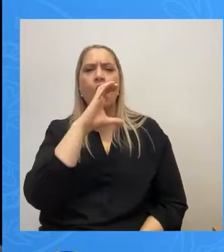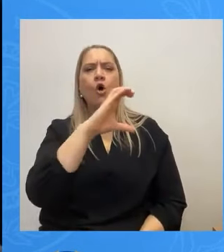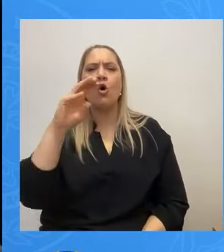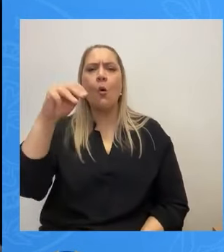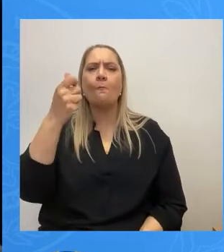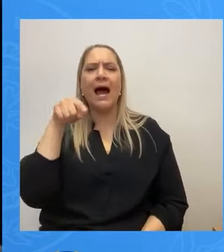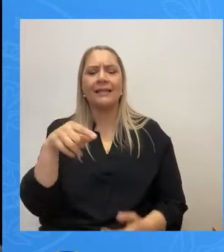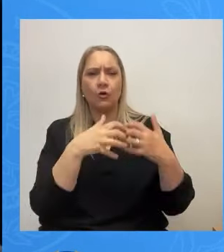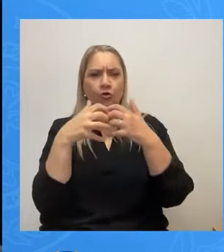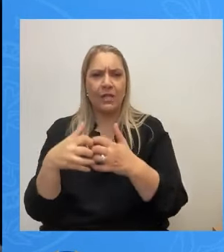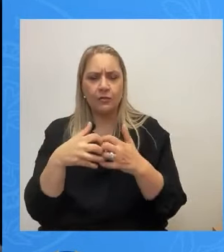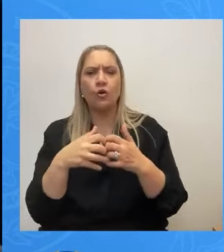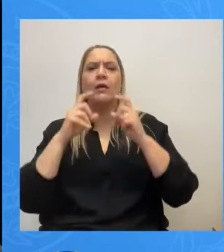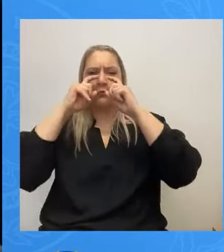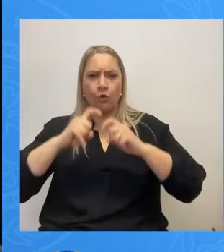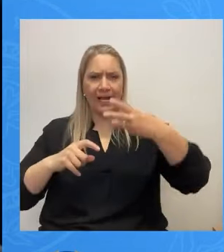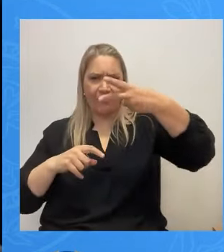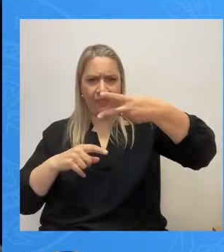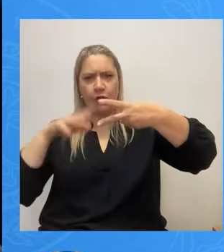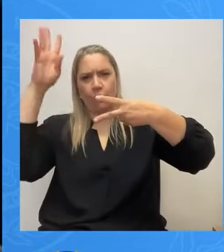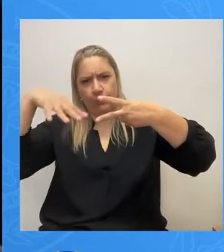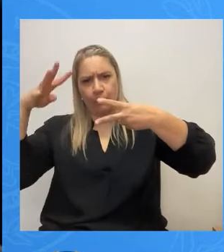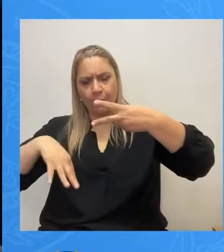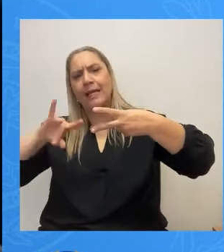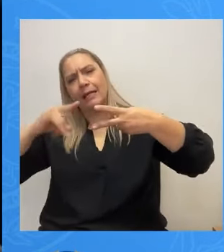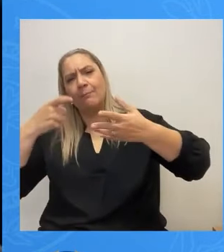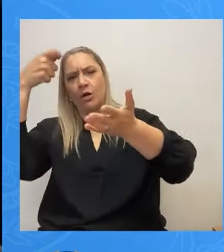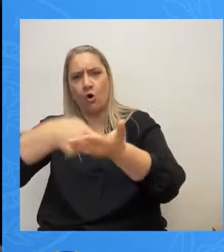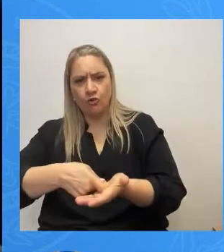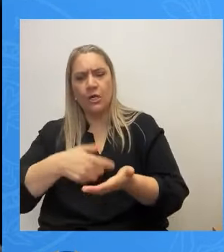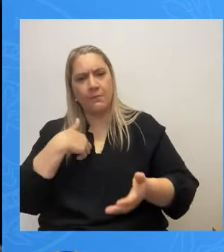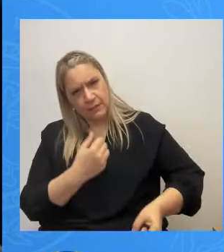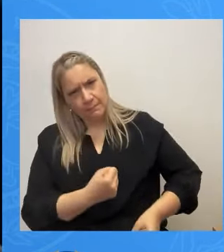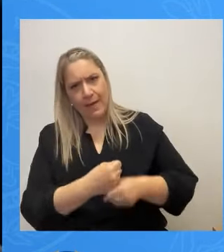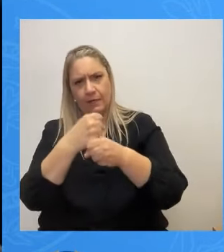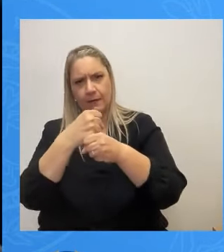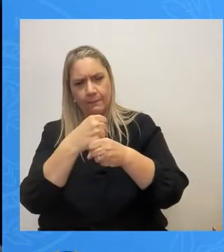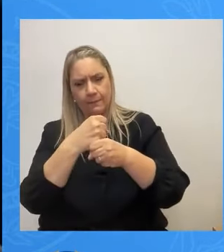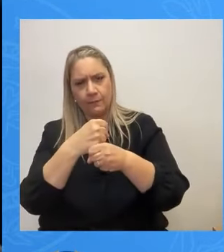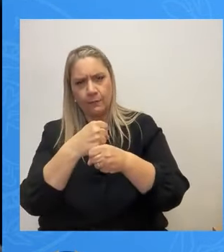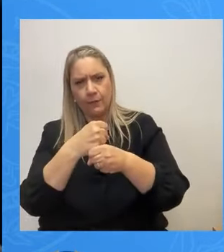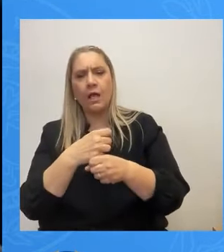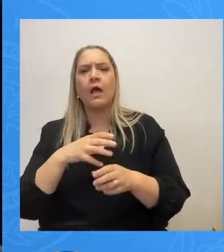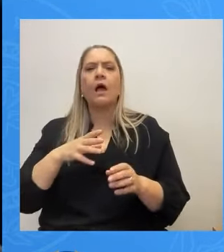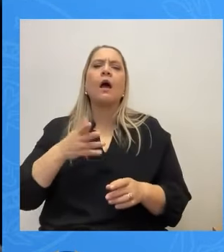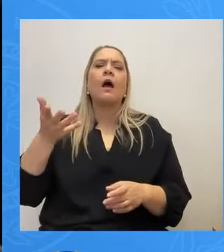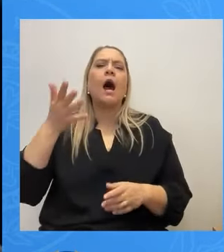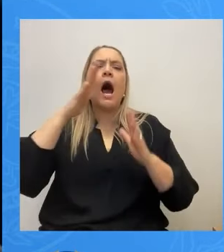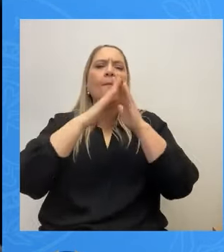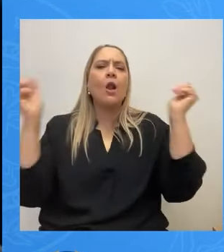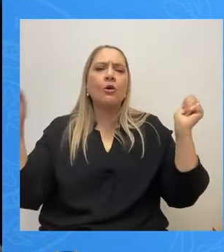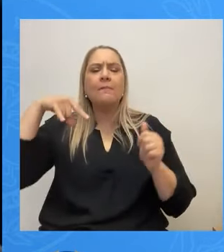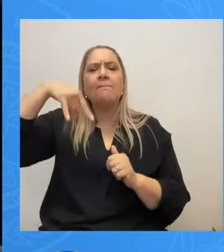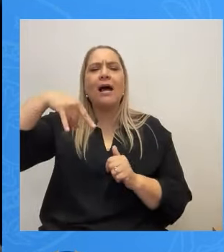που πρέπει να γκρεμιστούν, που πρέπει να πληρώσει, είμαστε υπέρ. Τι έχει γίνει στην Πανόρμου, δεκαόροφοι.